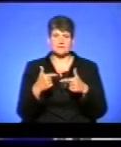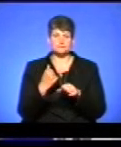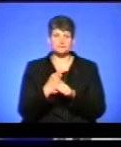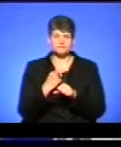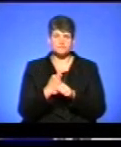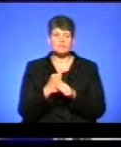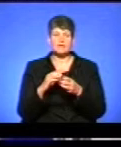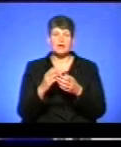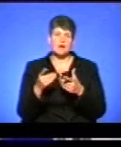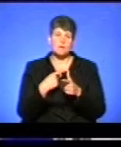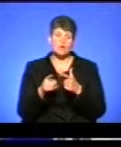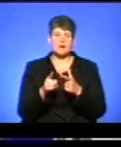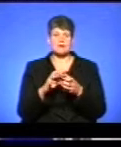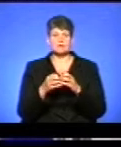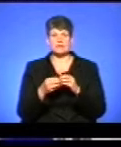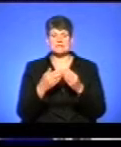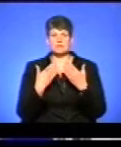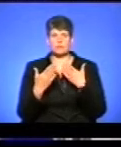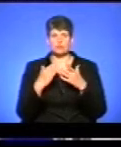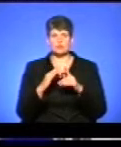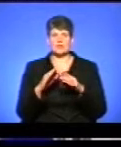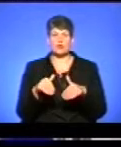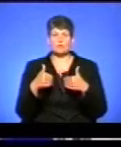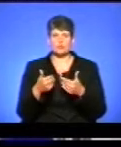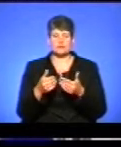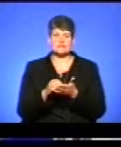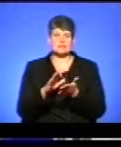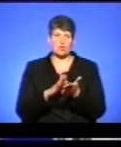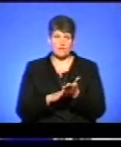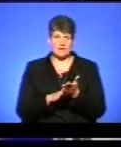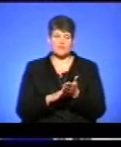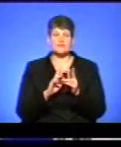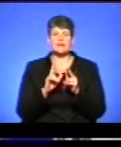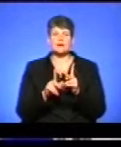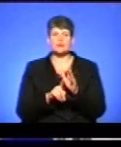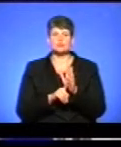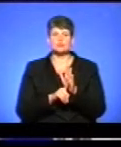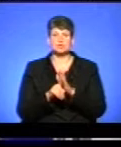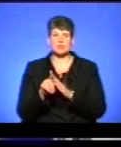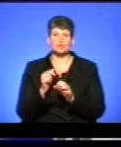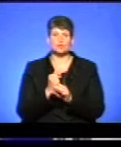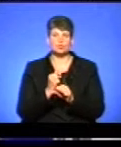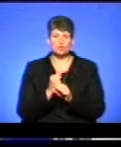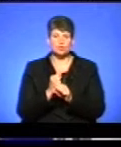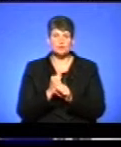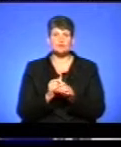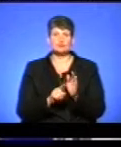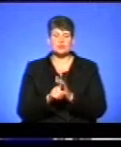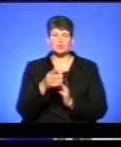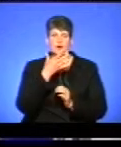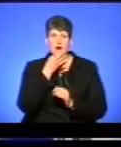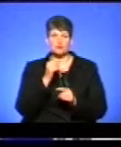за результатами співбесіди будуть рекомендовані до зарахування. Як розпочало роботу? Спочатку гарно,